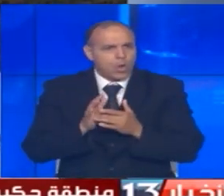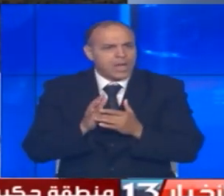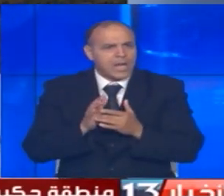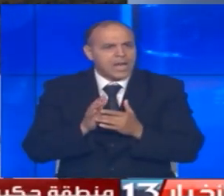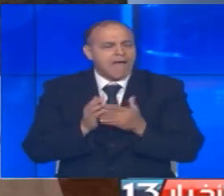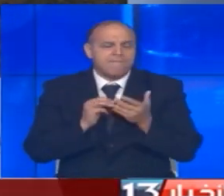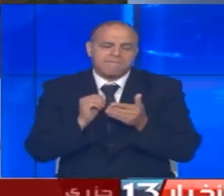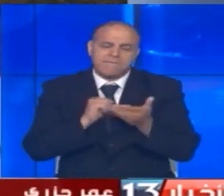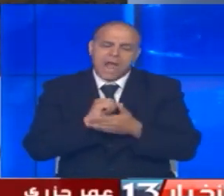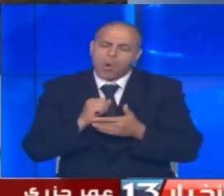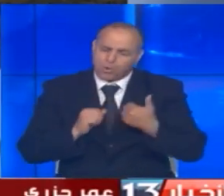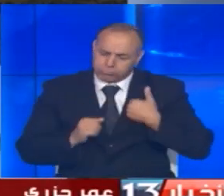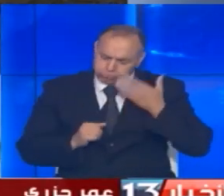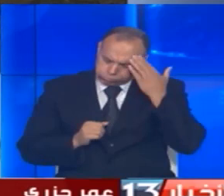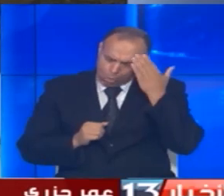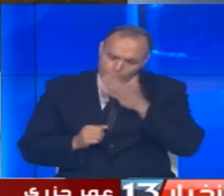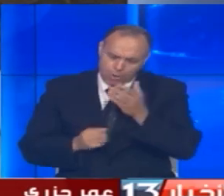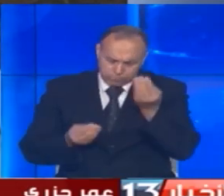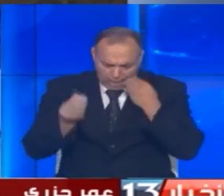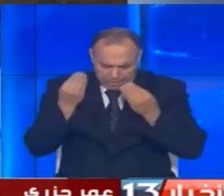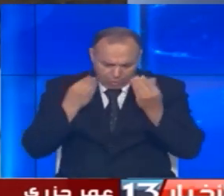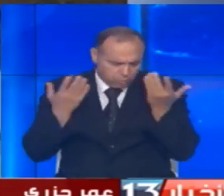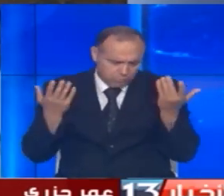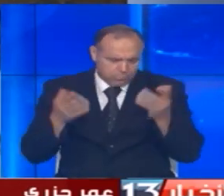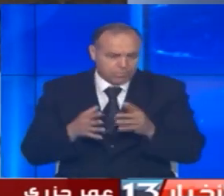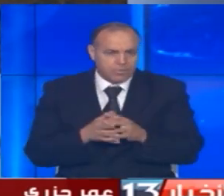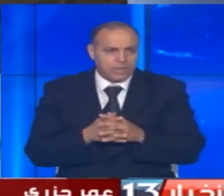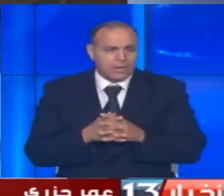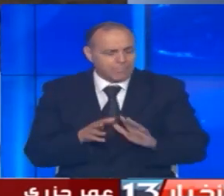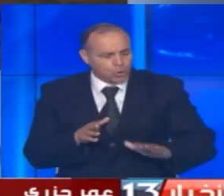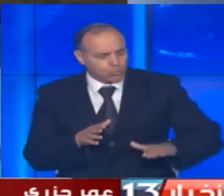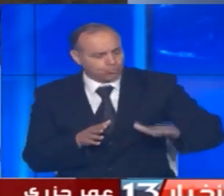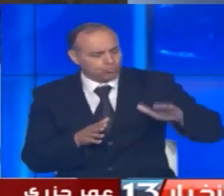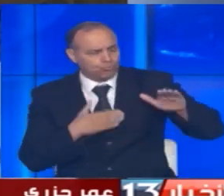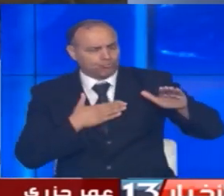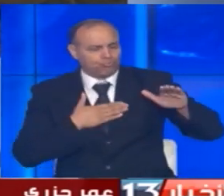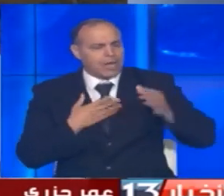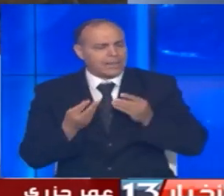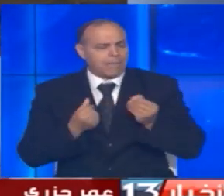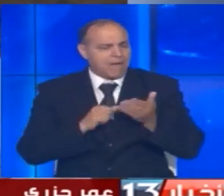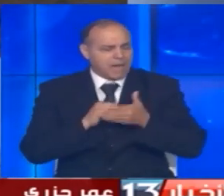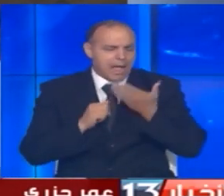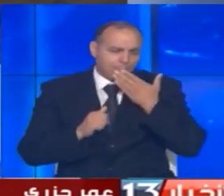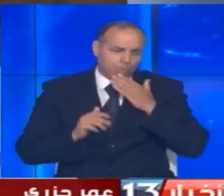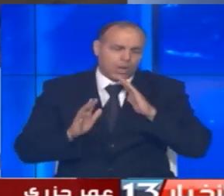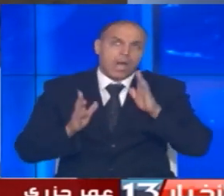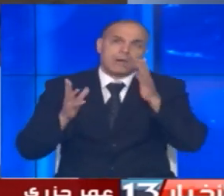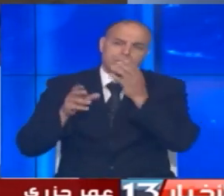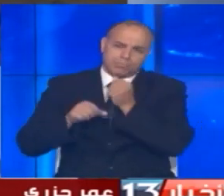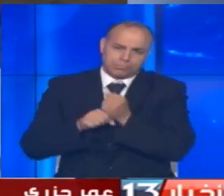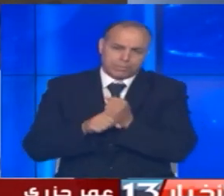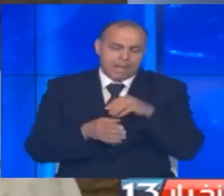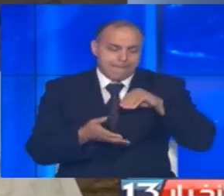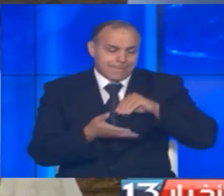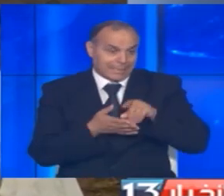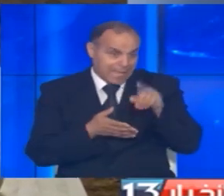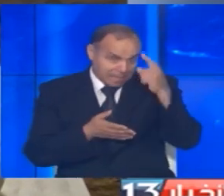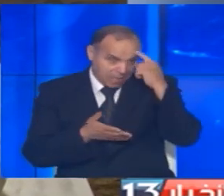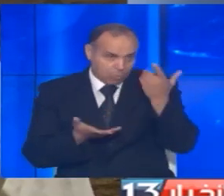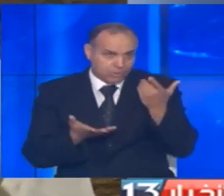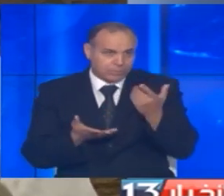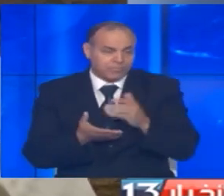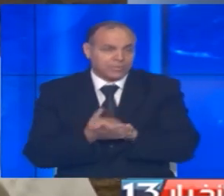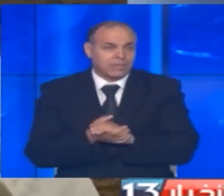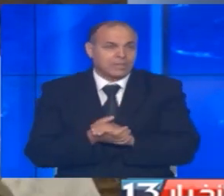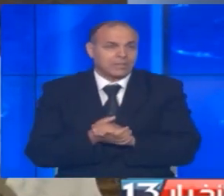اسمها فلاح خاطر من الصغرى نعم غروم بالتباعة بالفلاح والحمد لله ربي وفق خاطر الصنطر نتعانا تاع سيدة